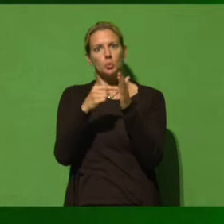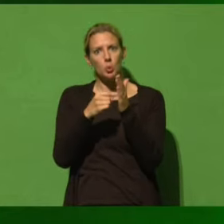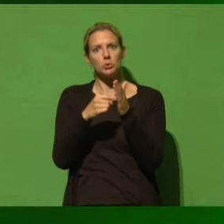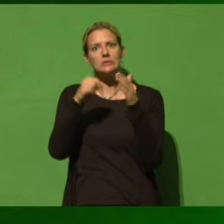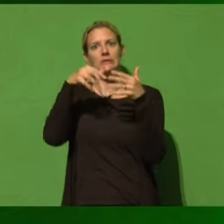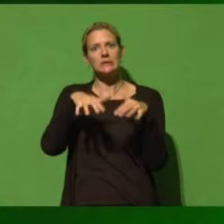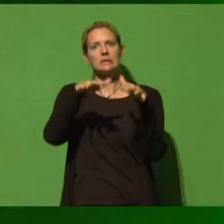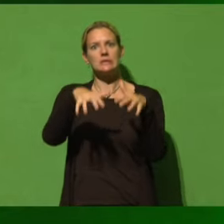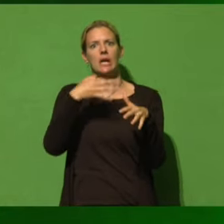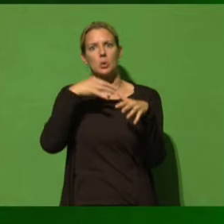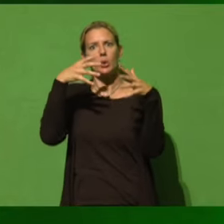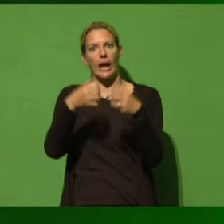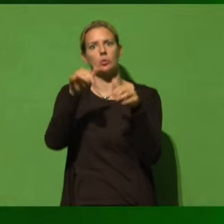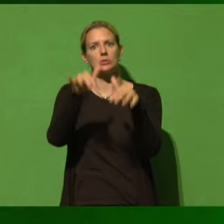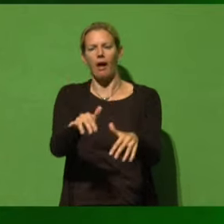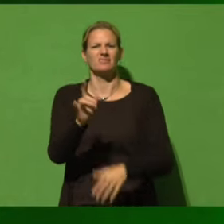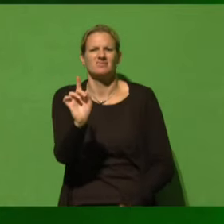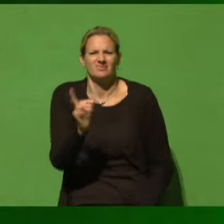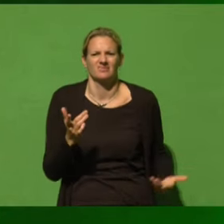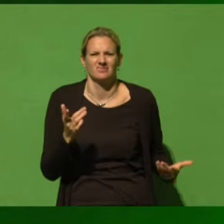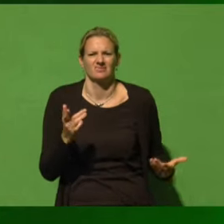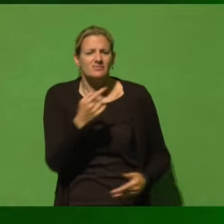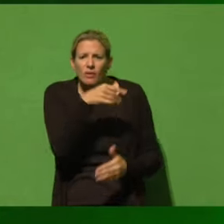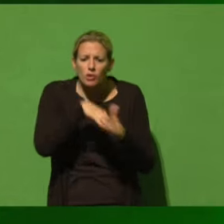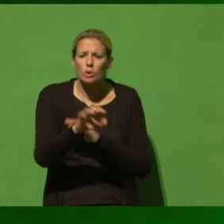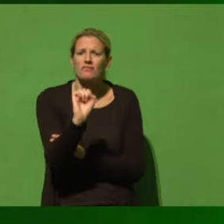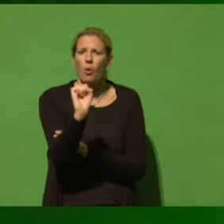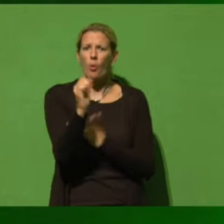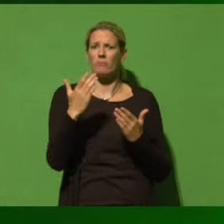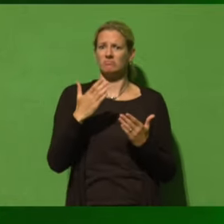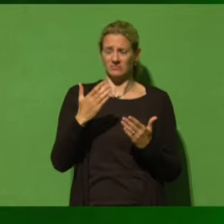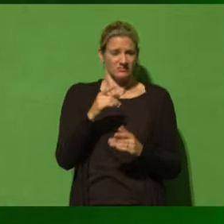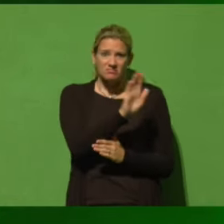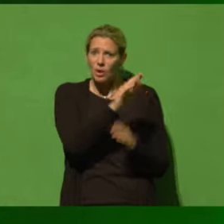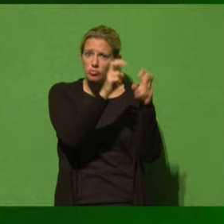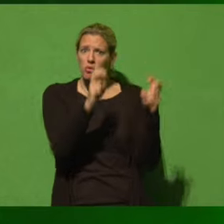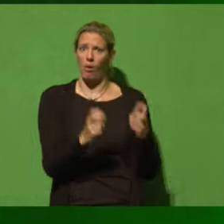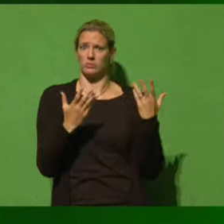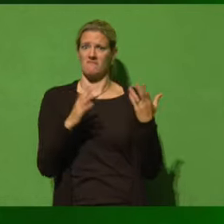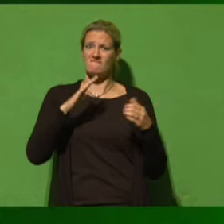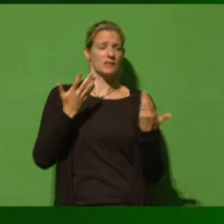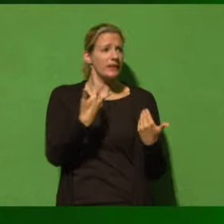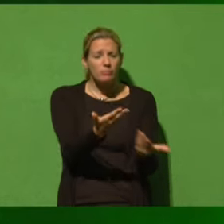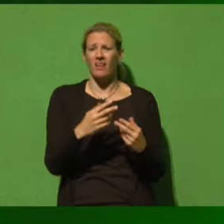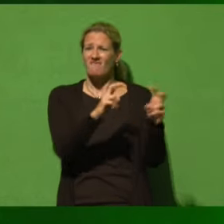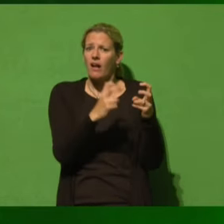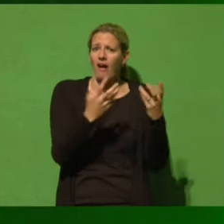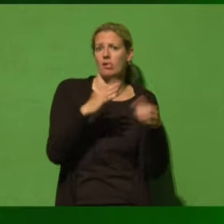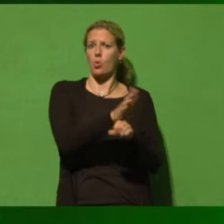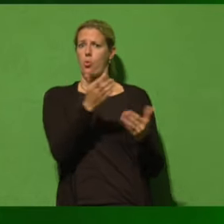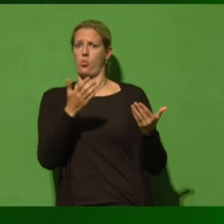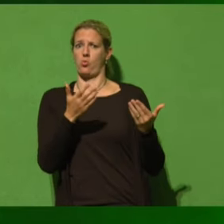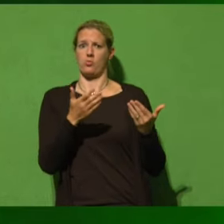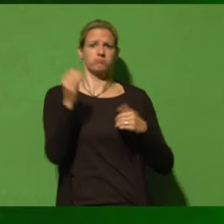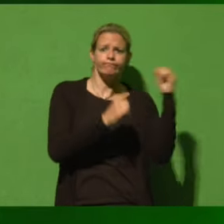Bürgerkrieg, schrecklichste Verbrechen, Vergewaltigung und Vertreibung in ihrer Heimat passiert. Mann, ich weiß, Heimat ist in manchen Regionen ein